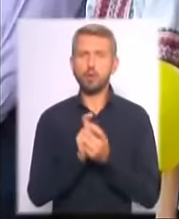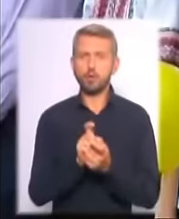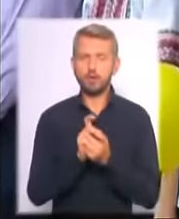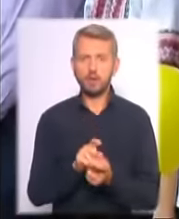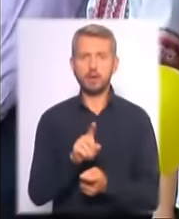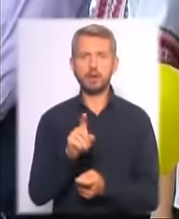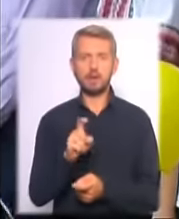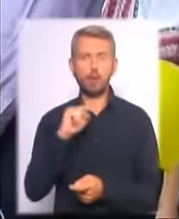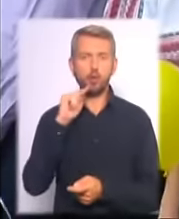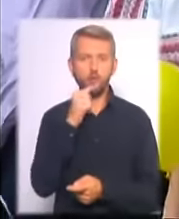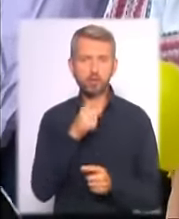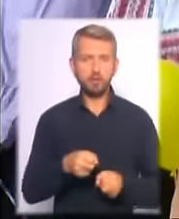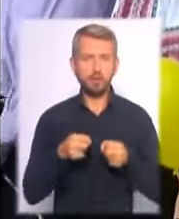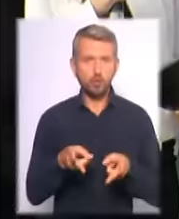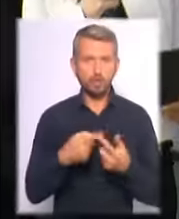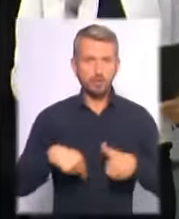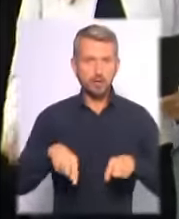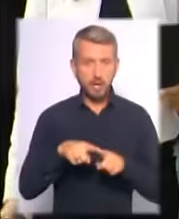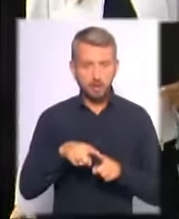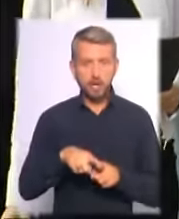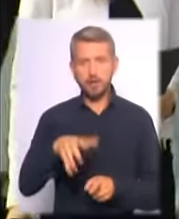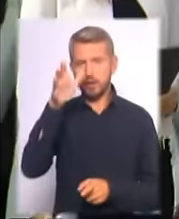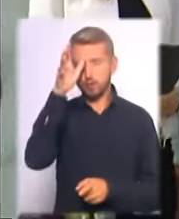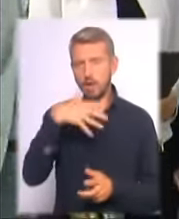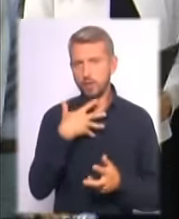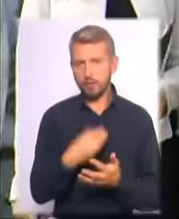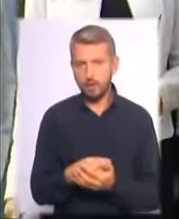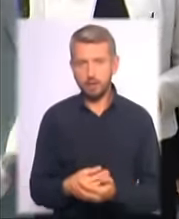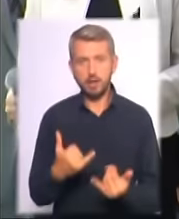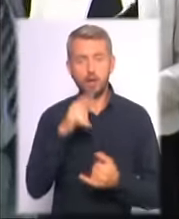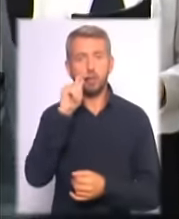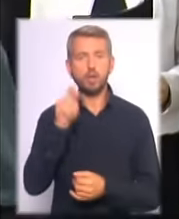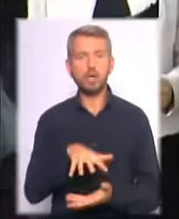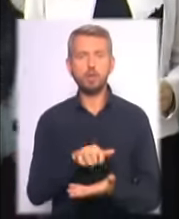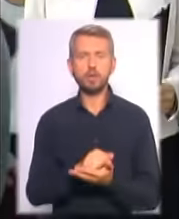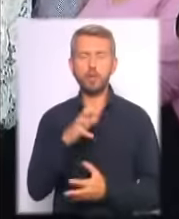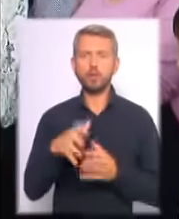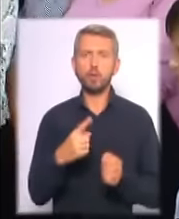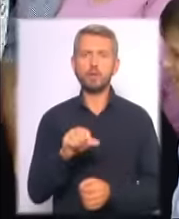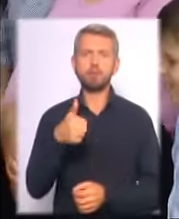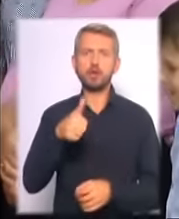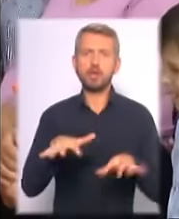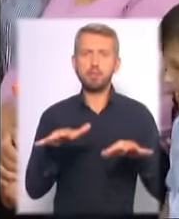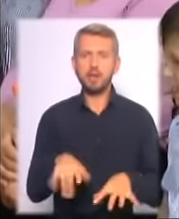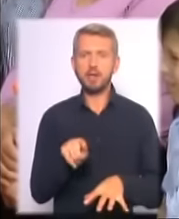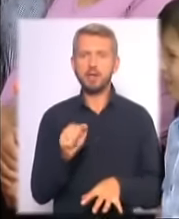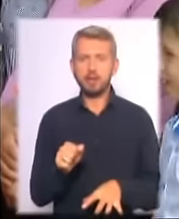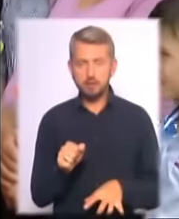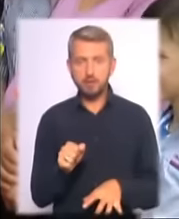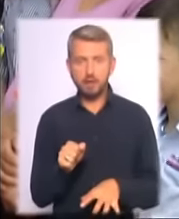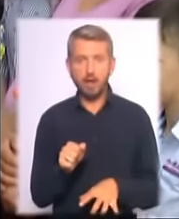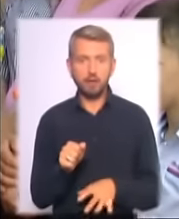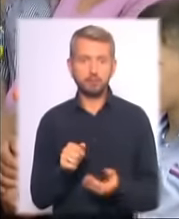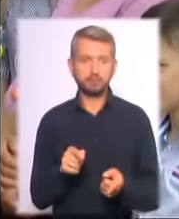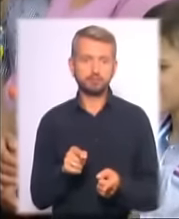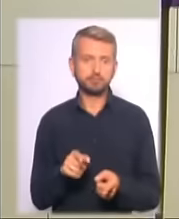економічними злочинами у сфері інтелектуальної власності. Наразі Україна посідає у світі одне з перших місць за рівнем піратства.